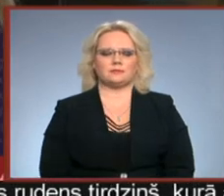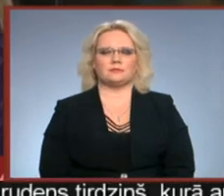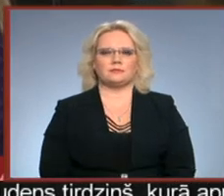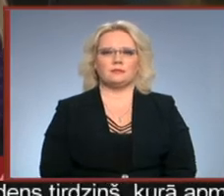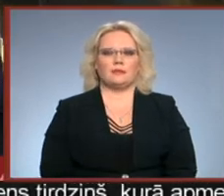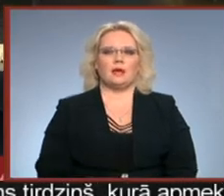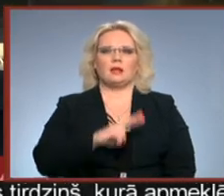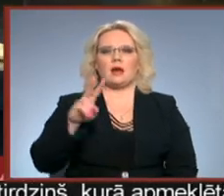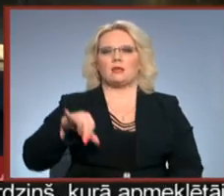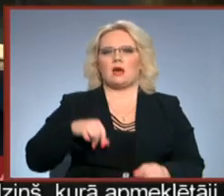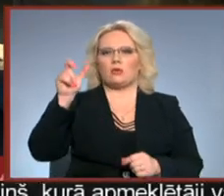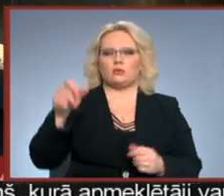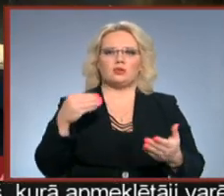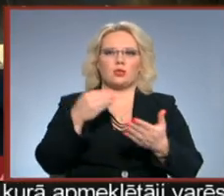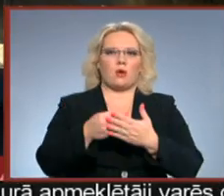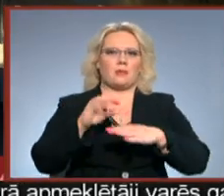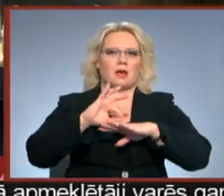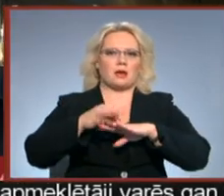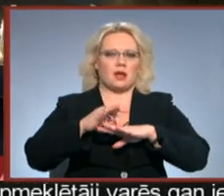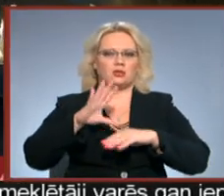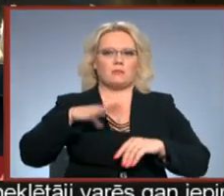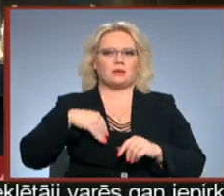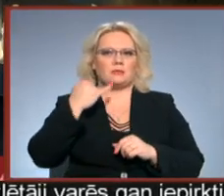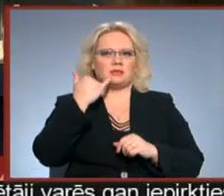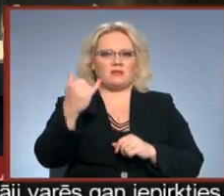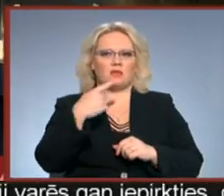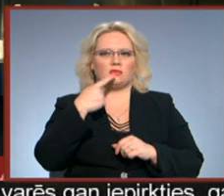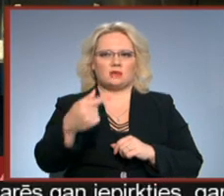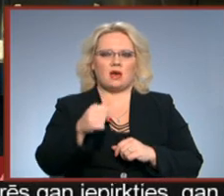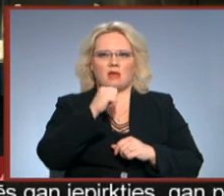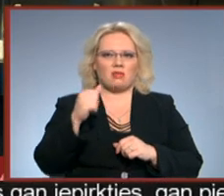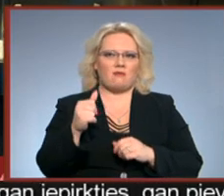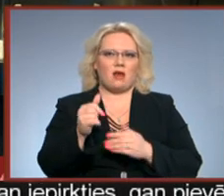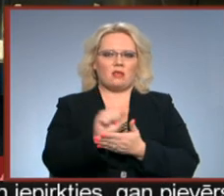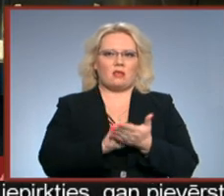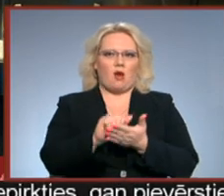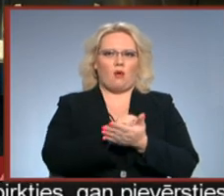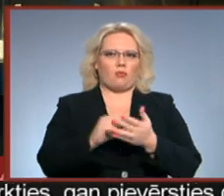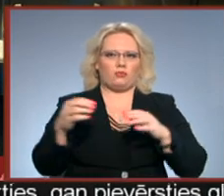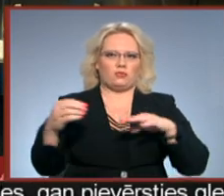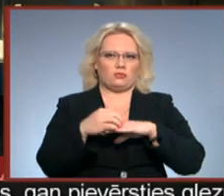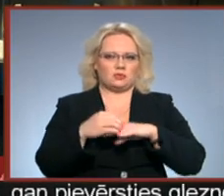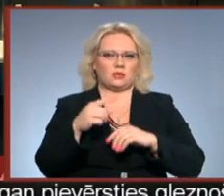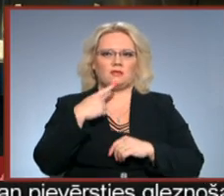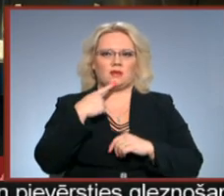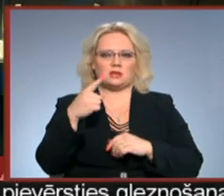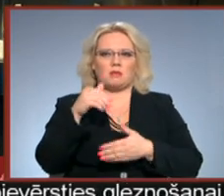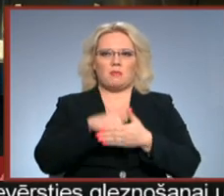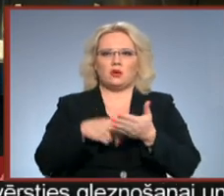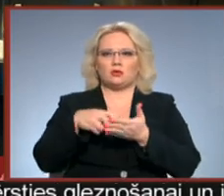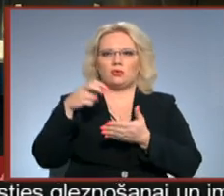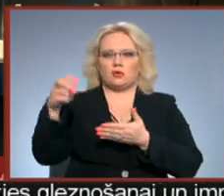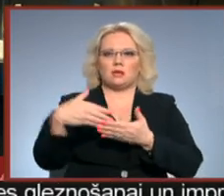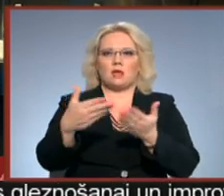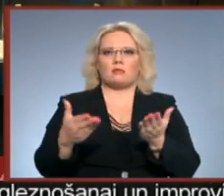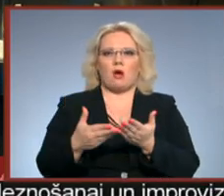Kāda kundze nopirka šo lielo gradzenu un pēc tam zvana man un saka, ka nevarot nomazgāt traukus ar to pirkstā. Es viņai pa pastu nosūtīju